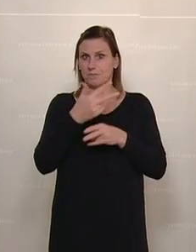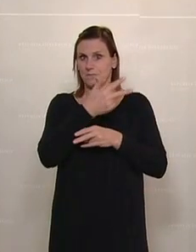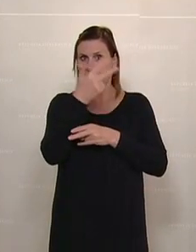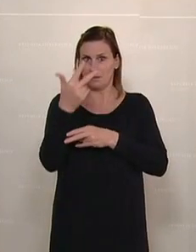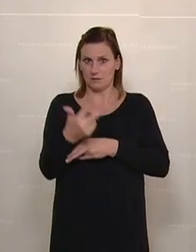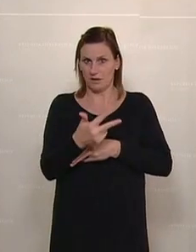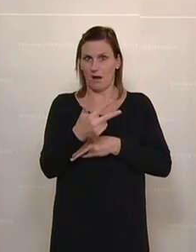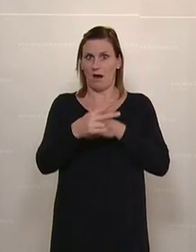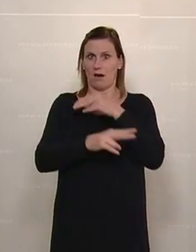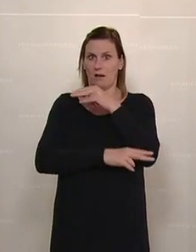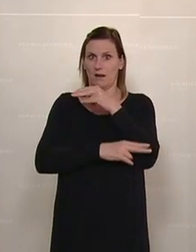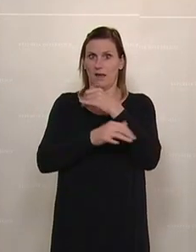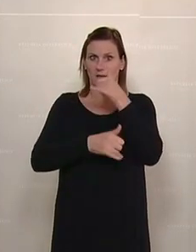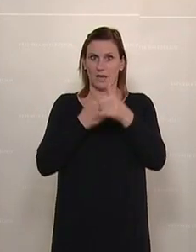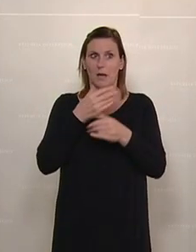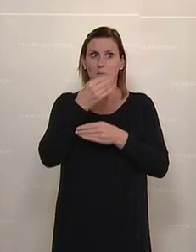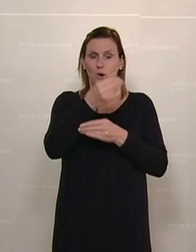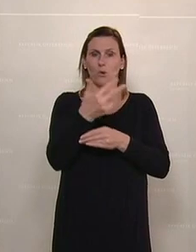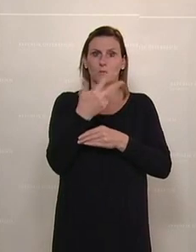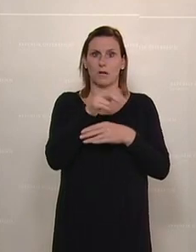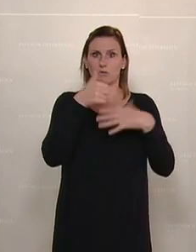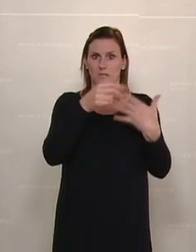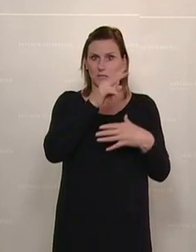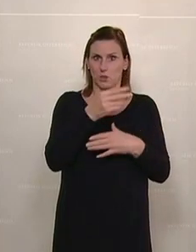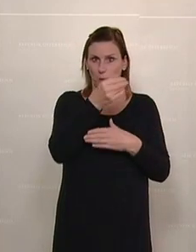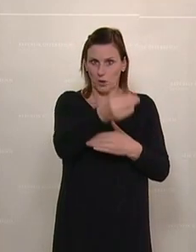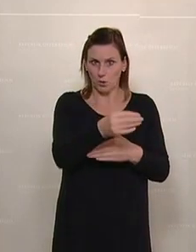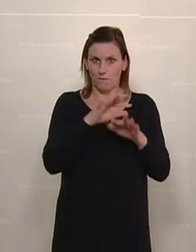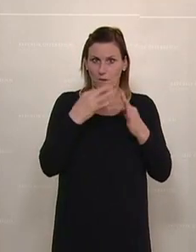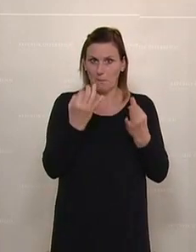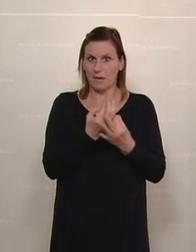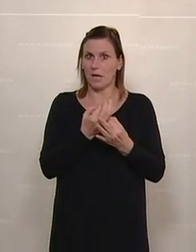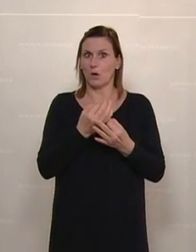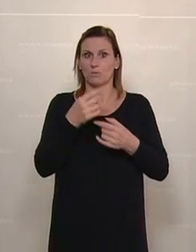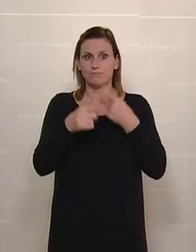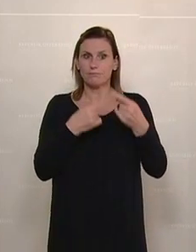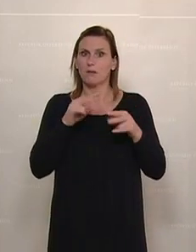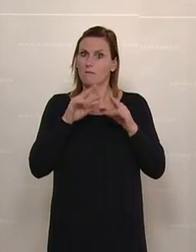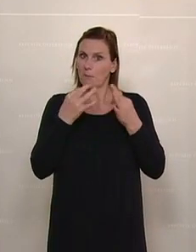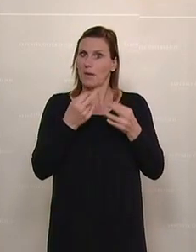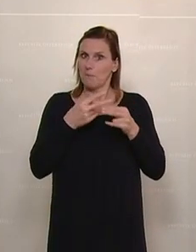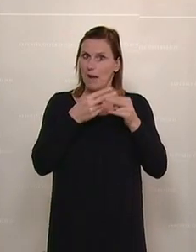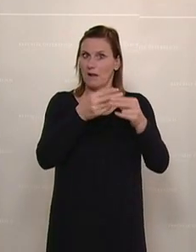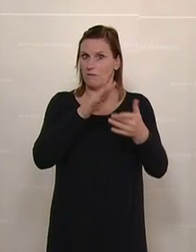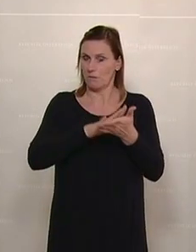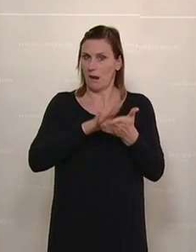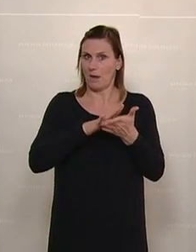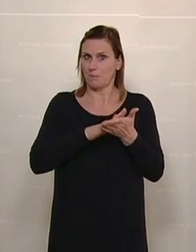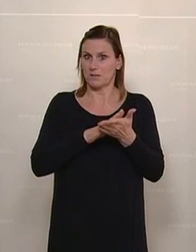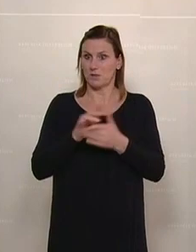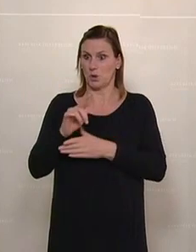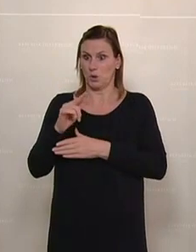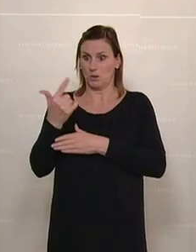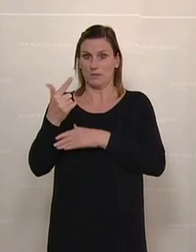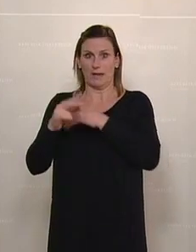Lehrjahr, bekam die 360 Euro und die laufende Familienbeihilfe. Der